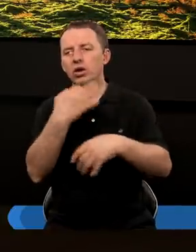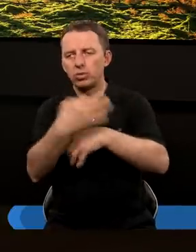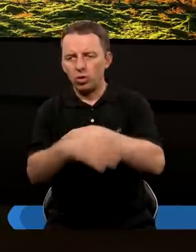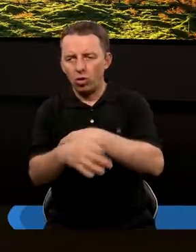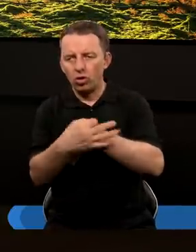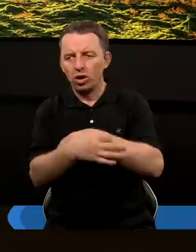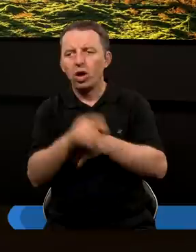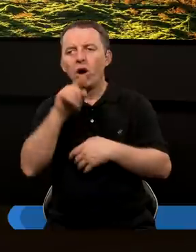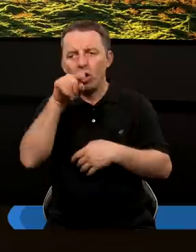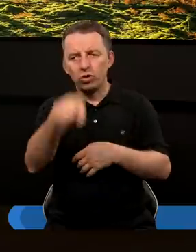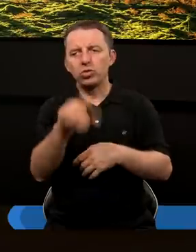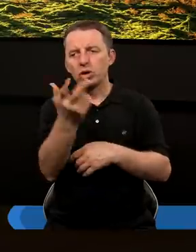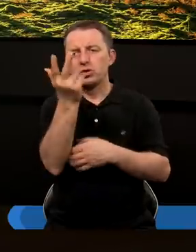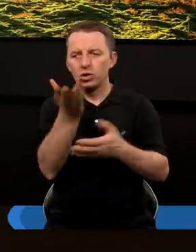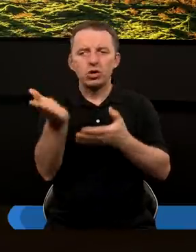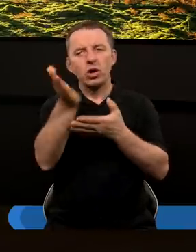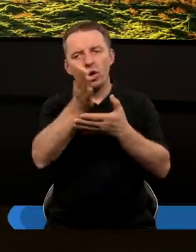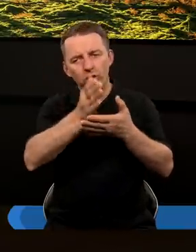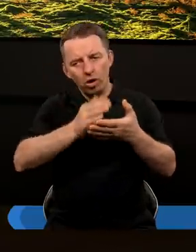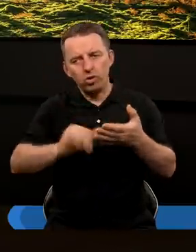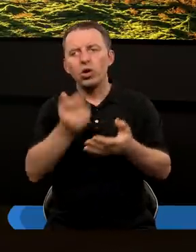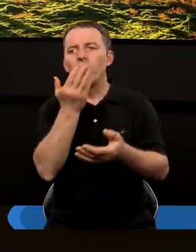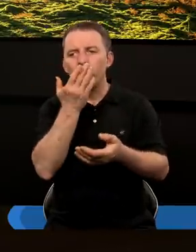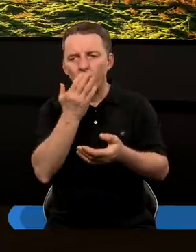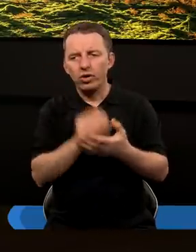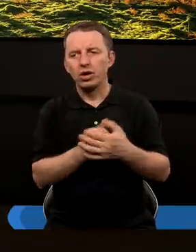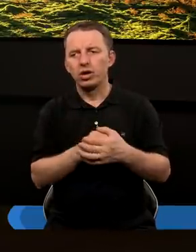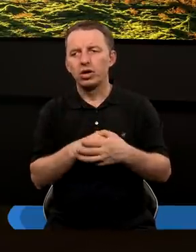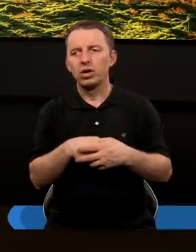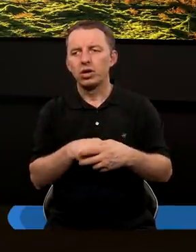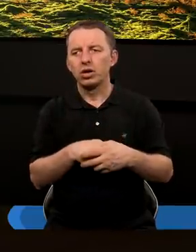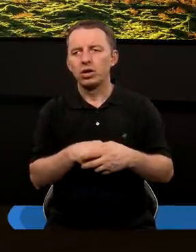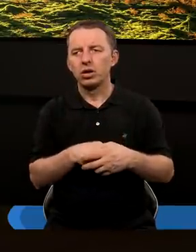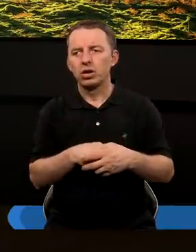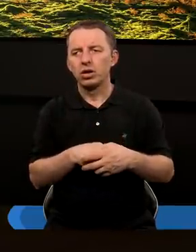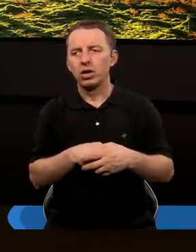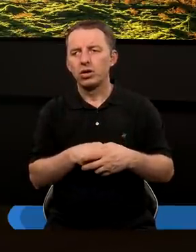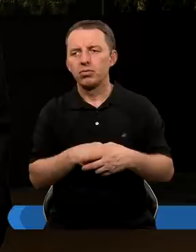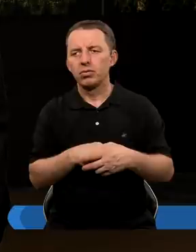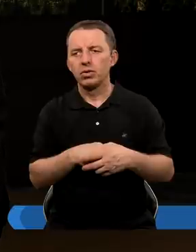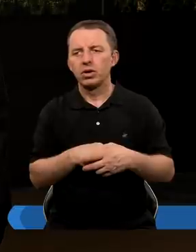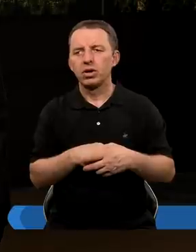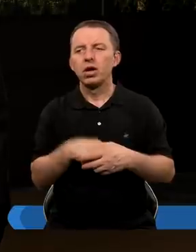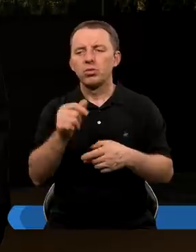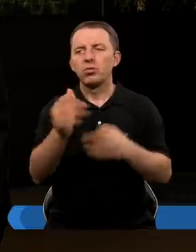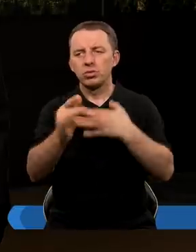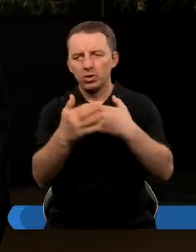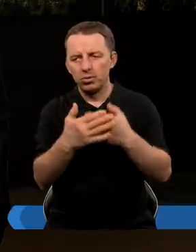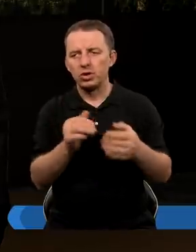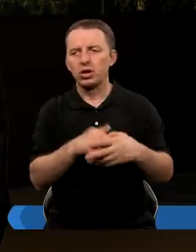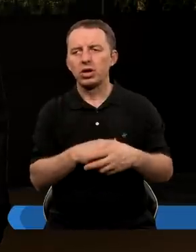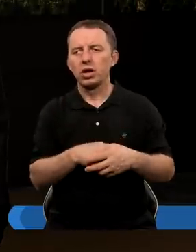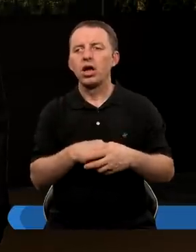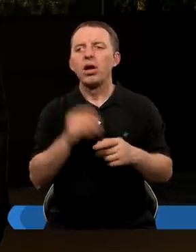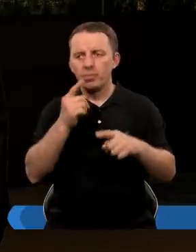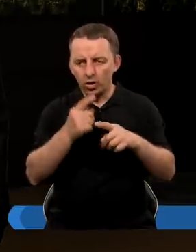studium. O czym ten trzeci rozdział mówi? Leszku, gdybyś tam to przybliżył. No, Nebuchadnezar